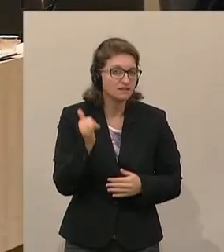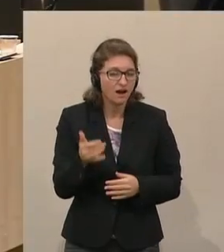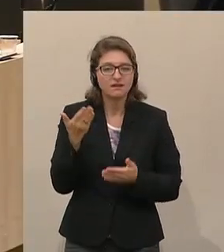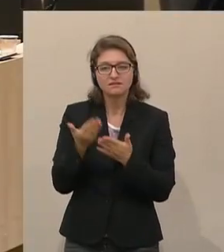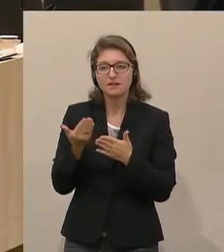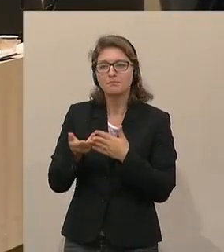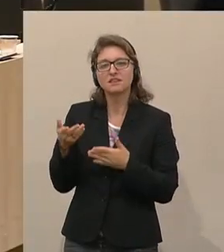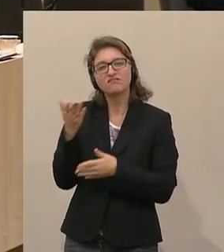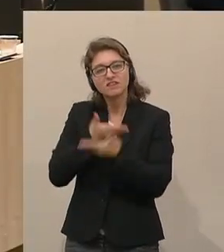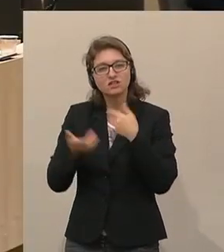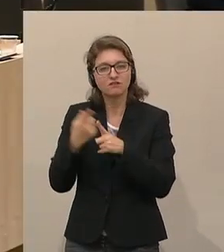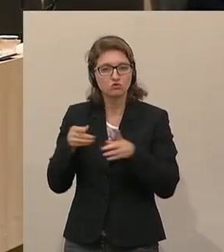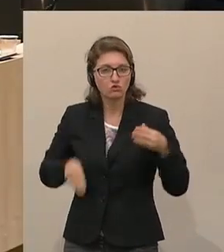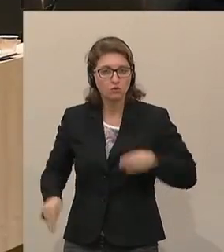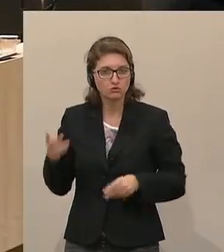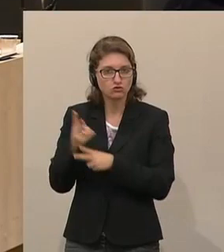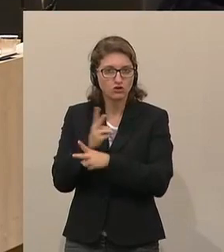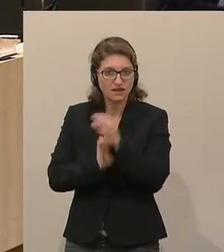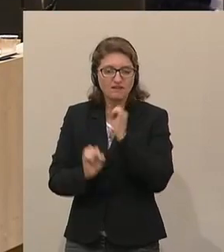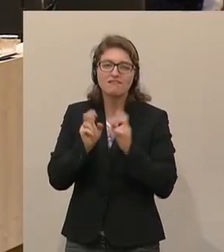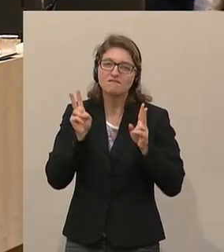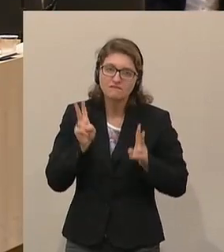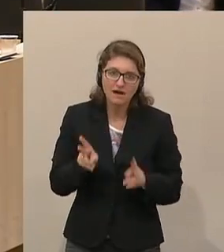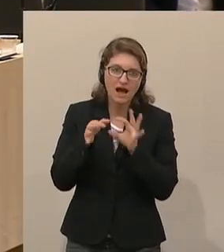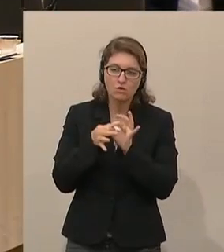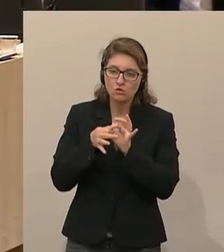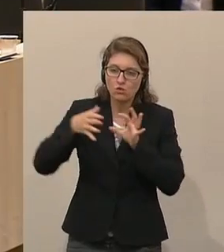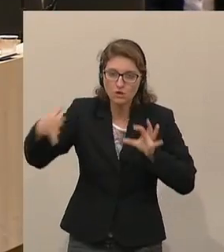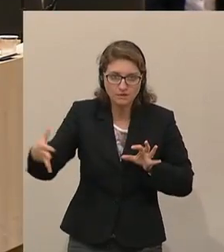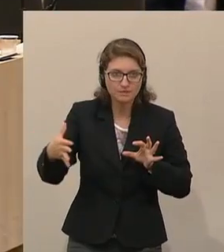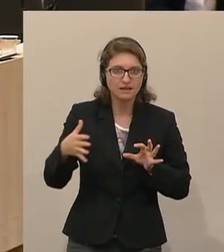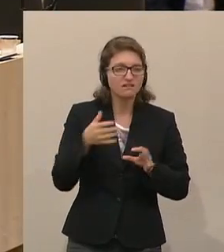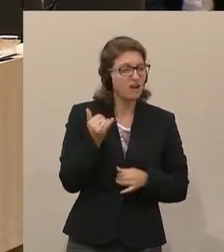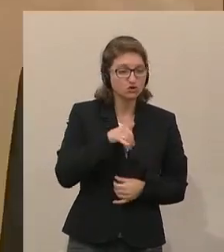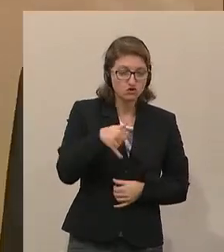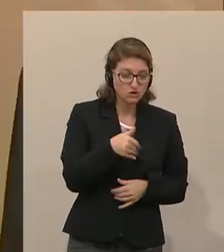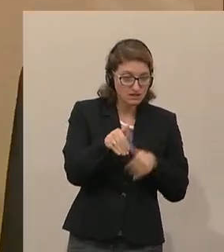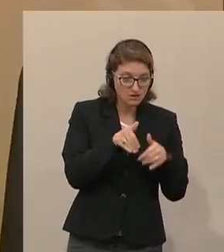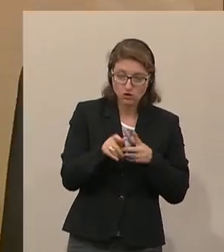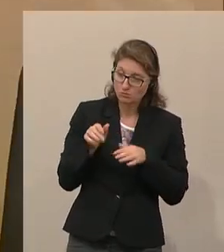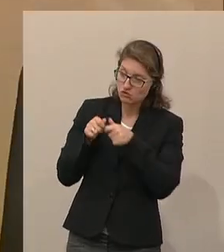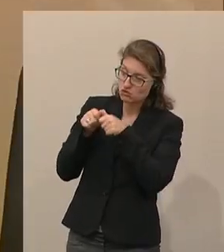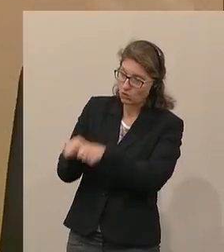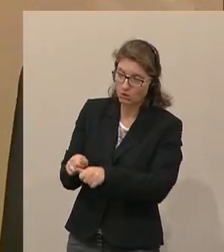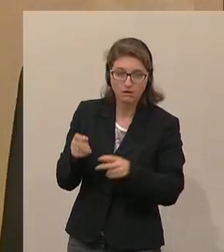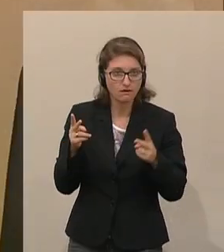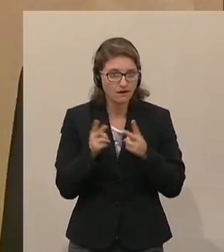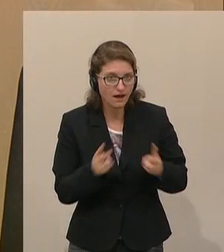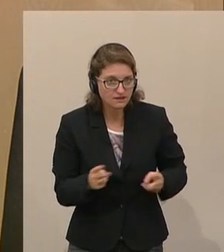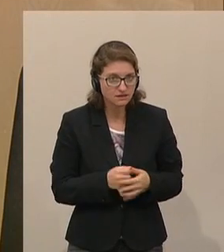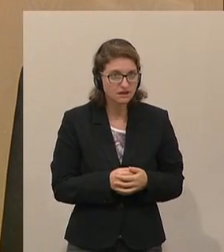Korruptionsstaatsanwaltschaft auch wirklich unabhängig, ohne Druck aus dem Justizressort, ohne Druck durch den